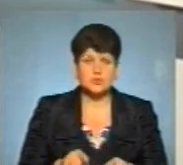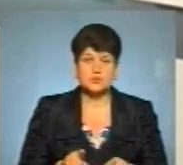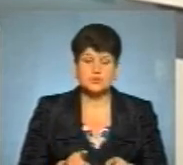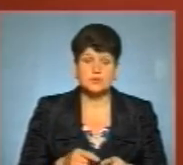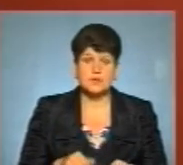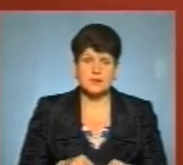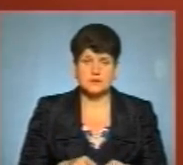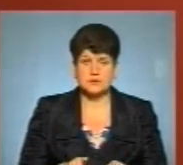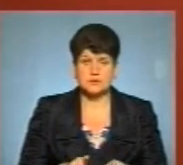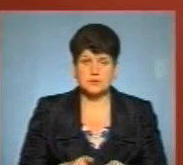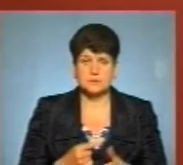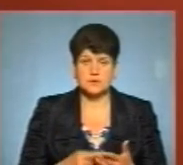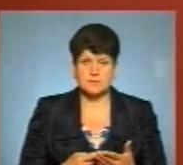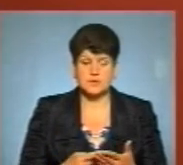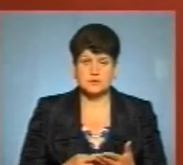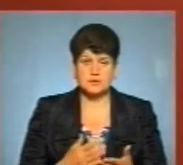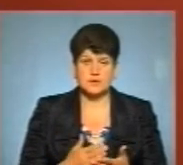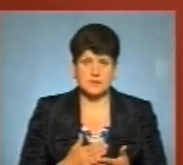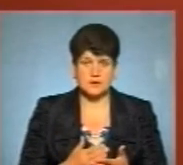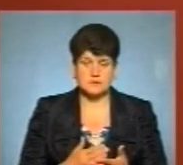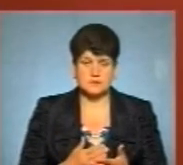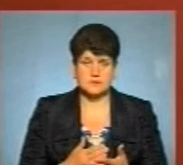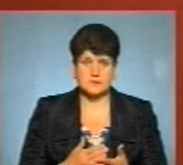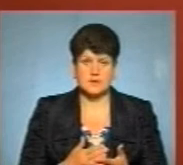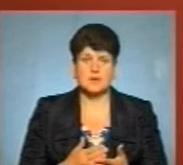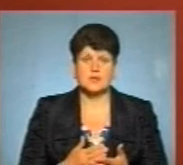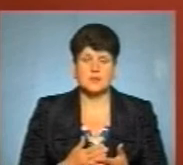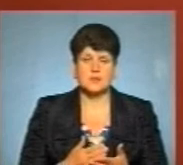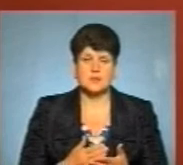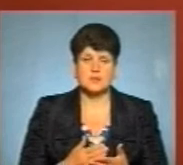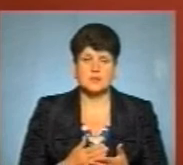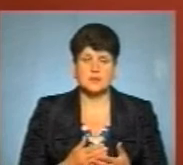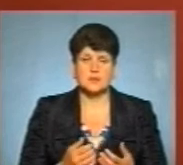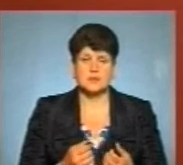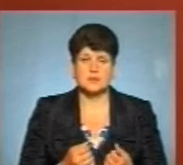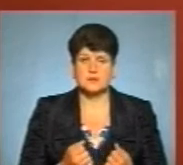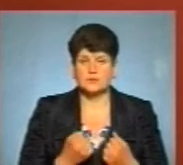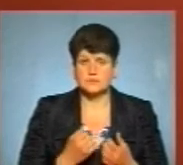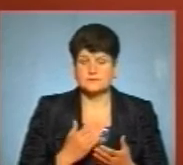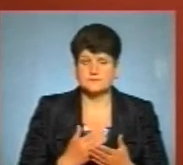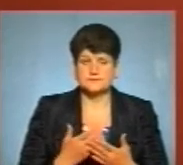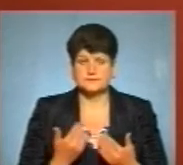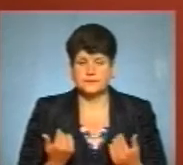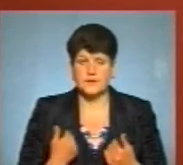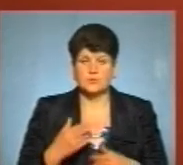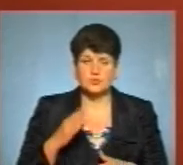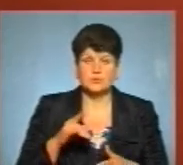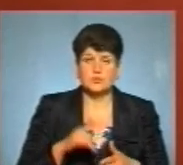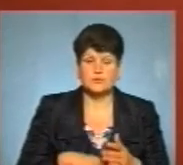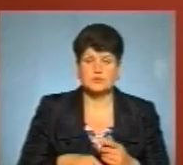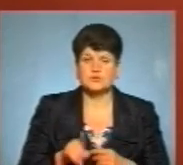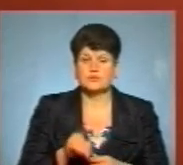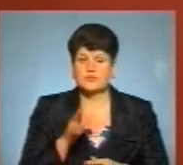що підтверджують наявність отакого імунного прошарку. Будемо сподіватися, що в